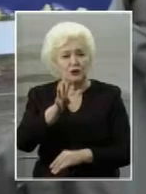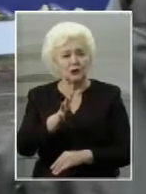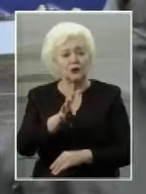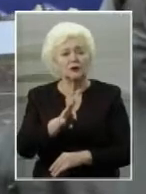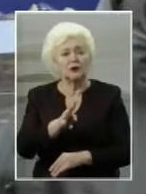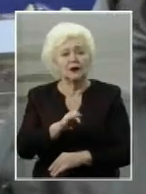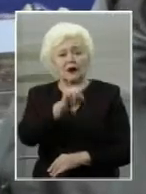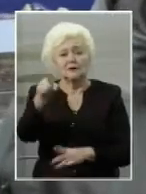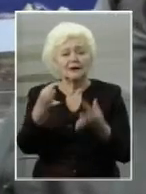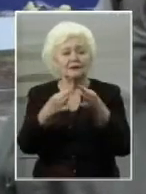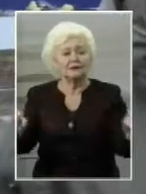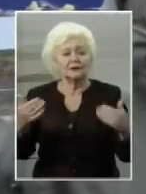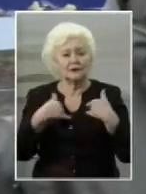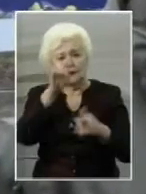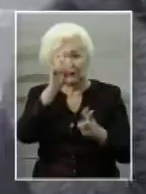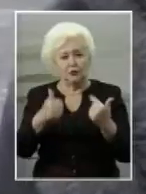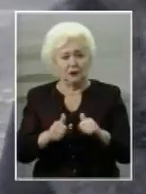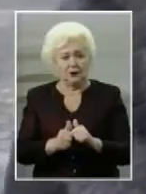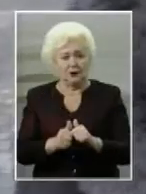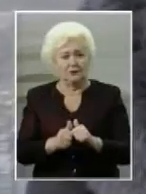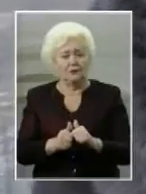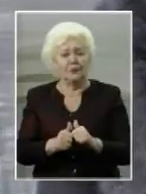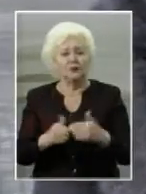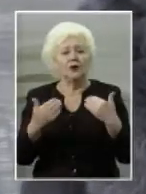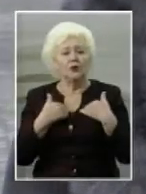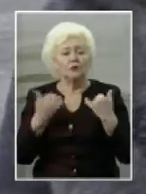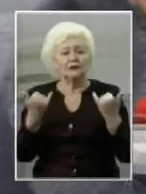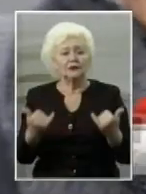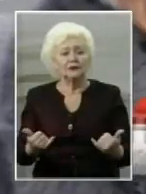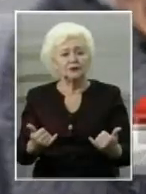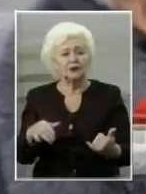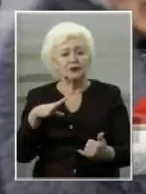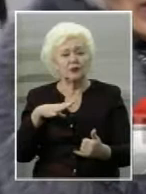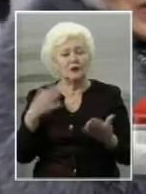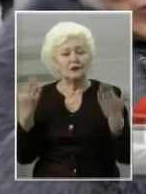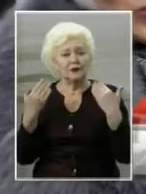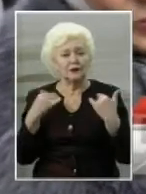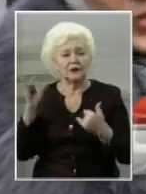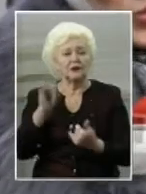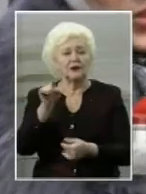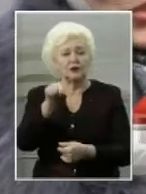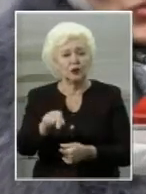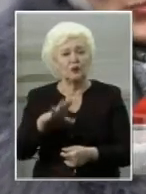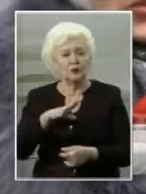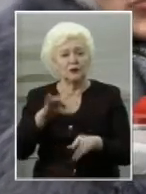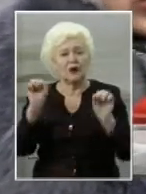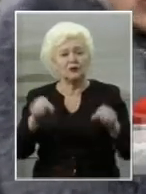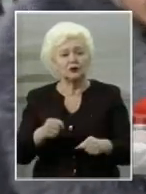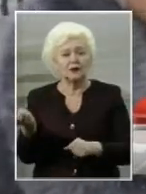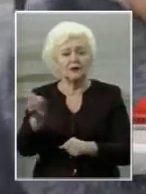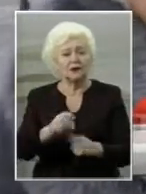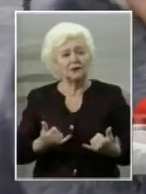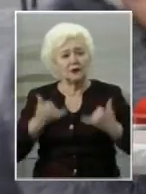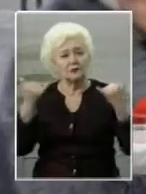незалежність нашої держави. У мене сьогодні був вихідний, і була можливість сюди прийти,